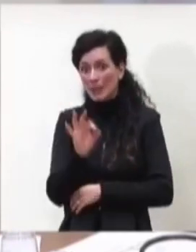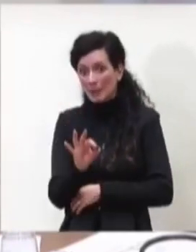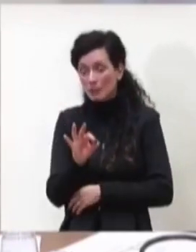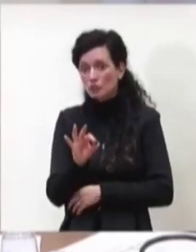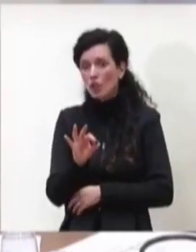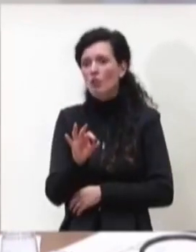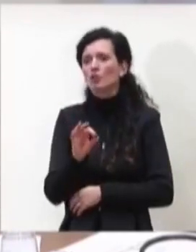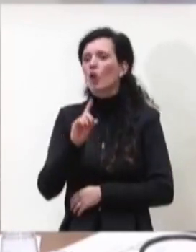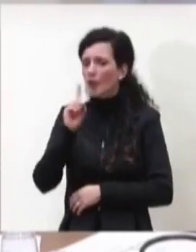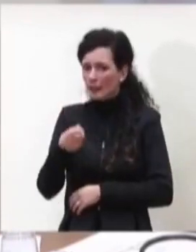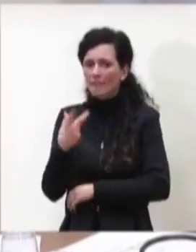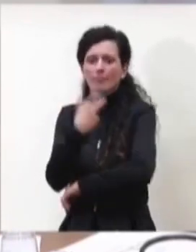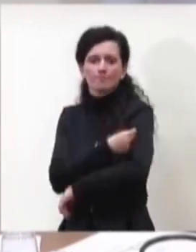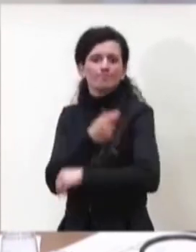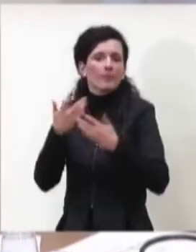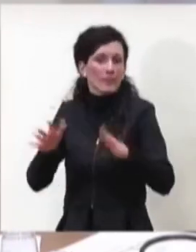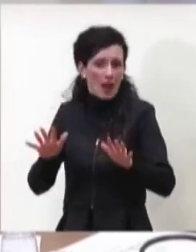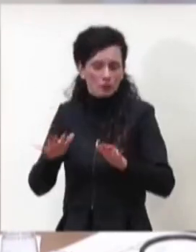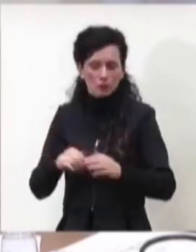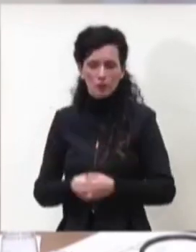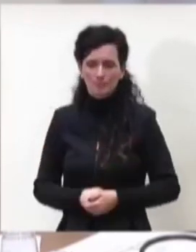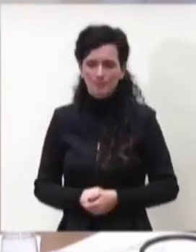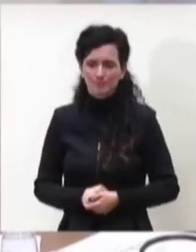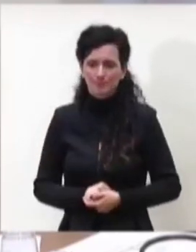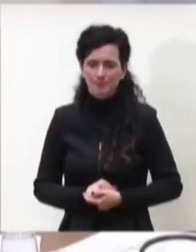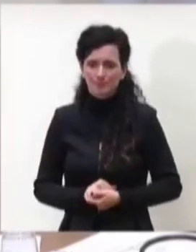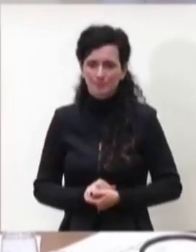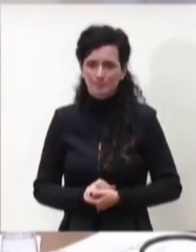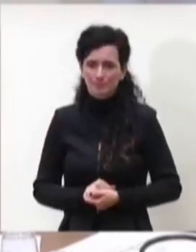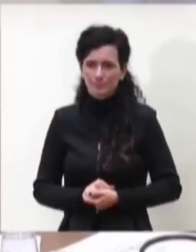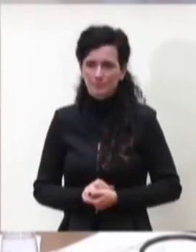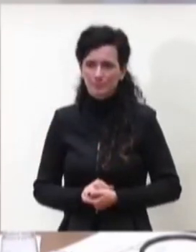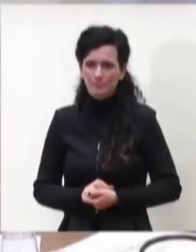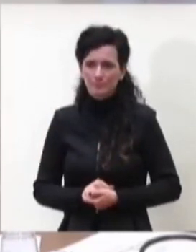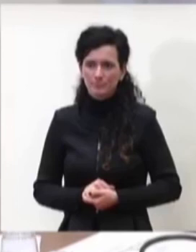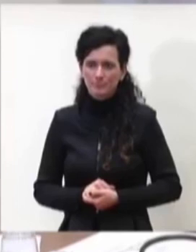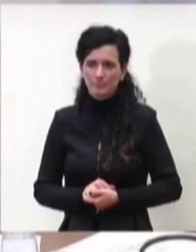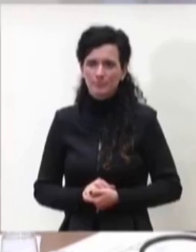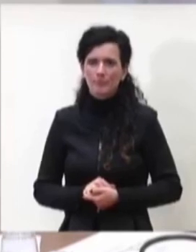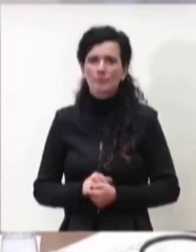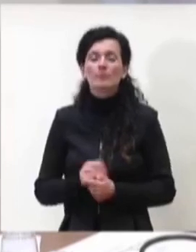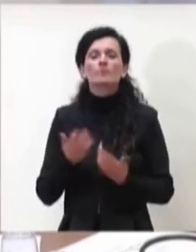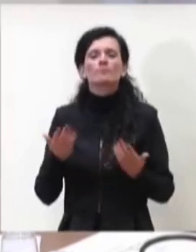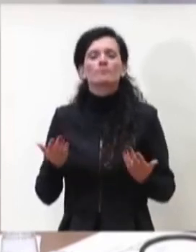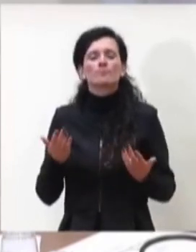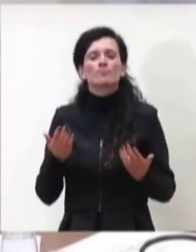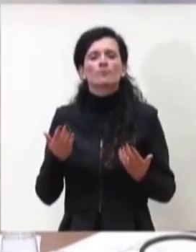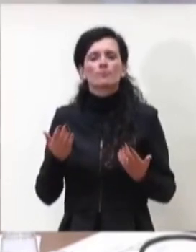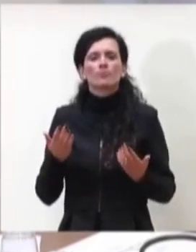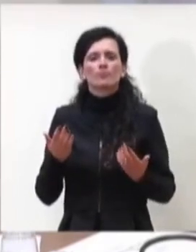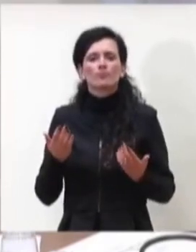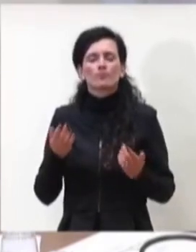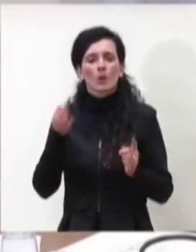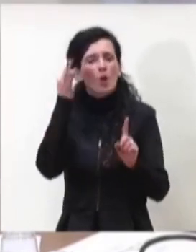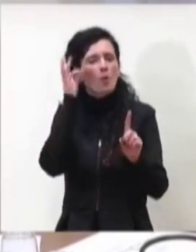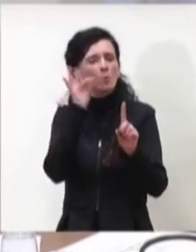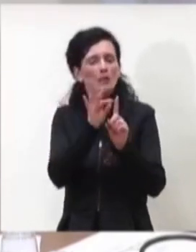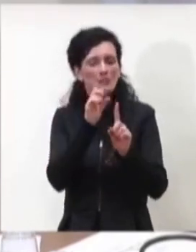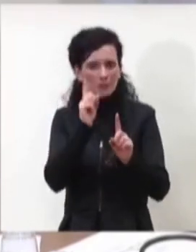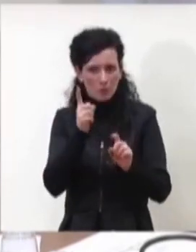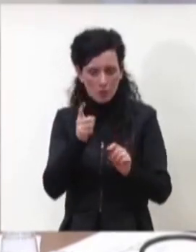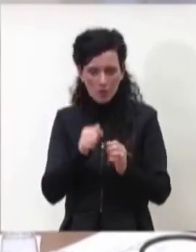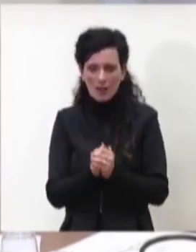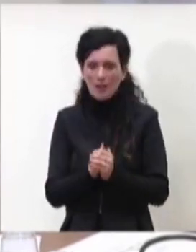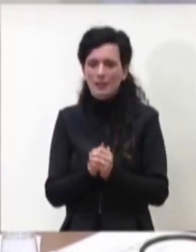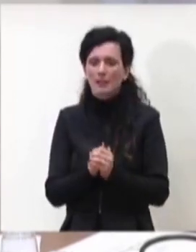caso coperta il punto è che mirando però non avendo come target i